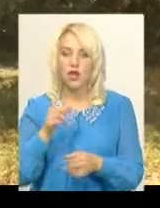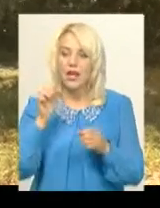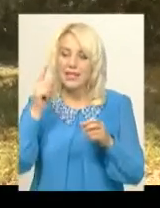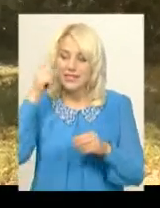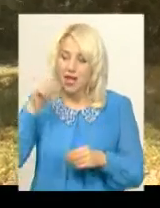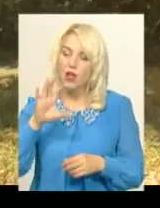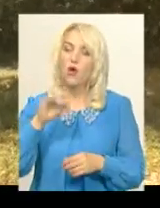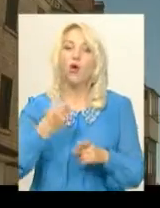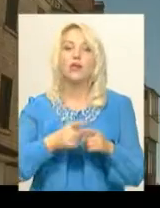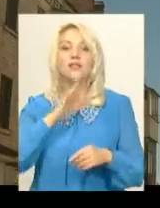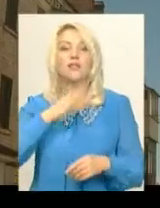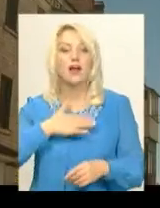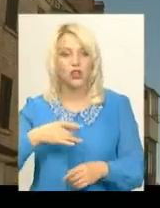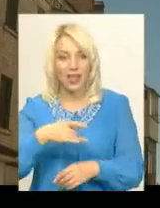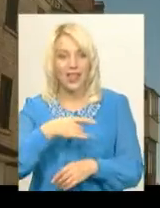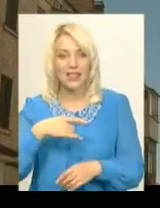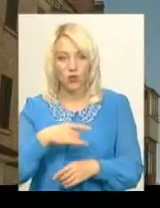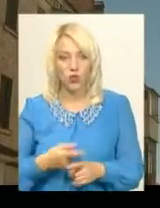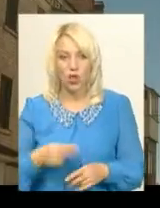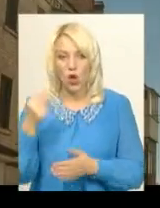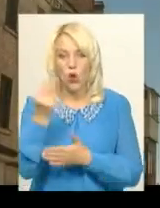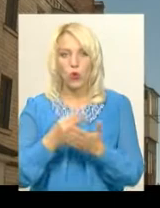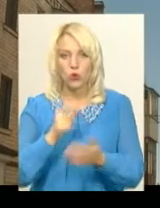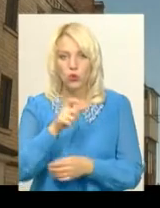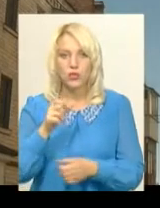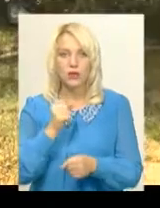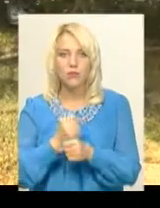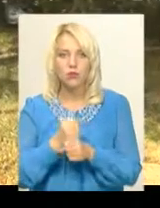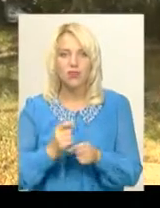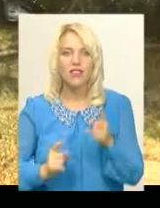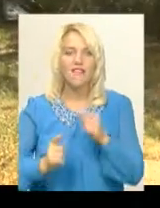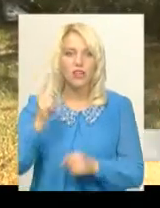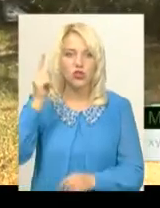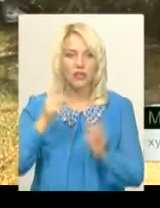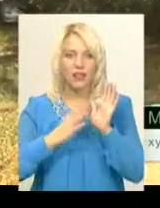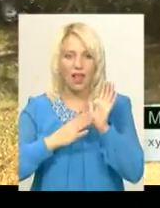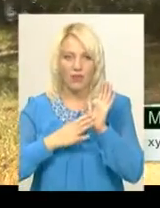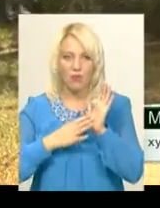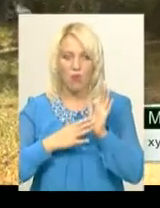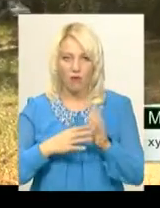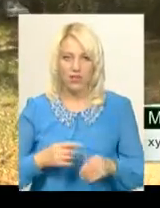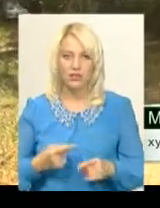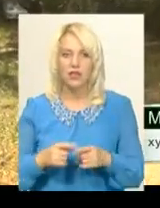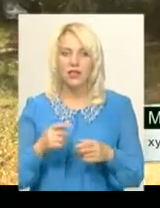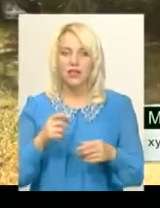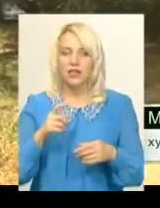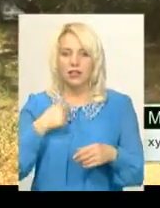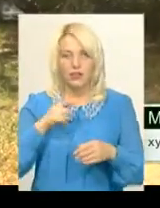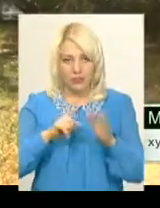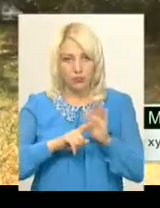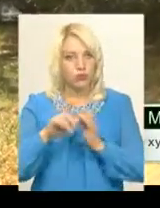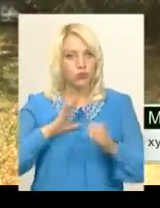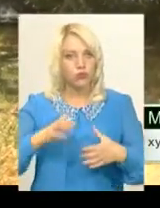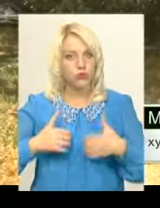відрізняти, о, це наш регіон. Художники працюють на висоті дев'ятого поверху. Спочатку було дуже страшно. Я, якщо чесно, на чотирьох лазила.